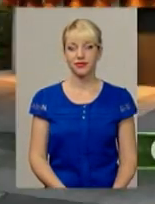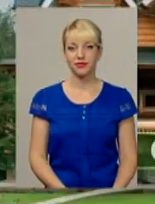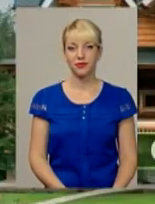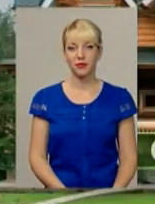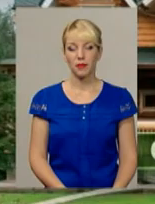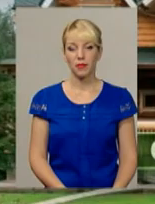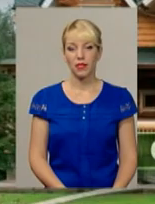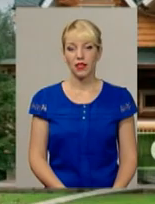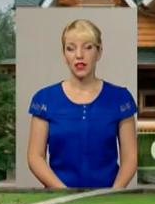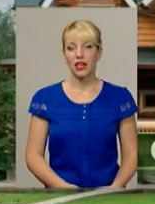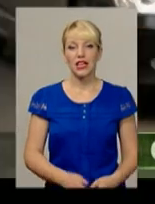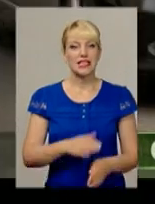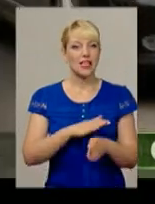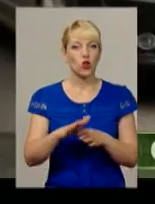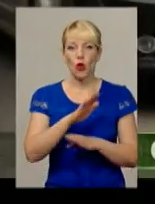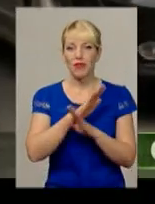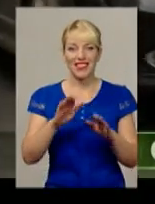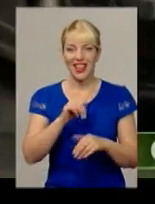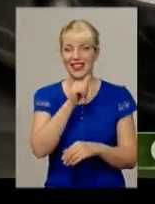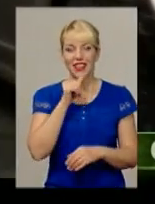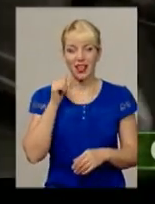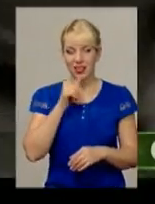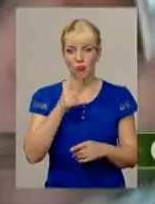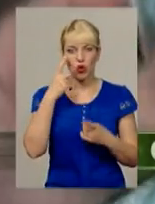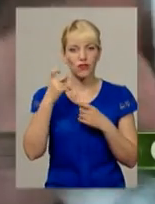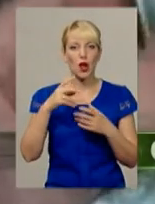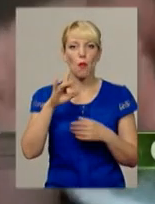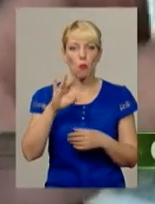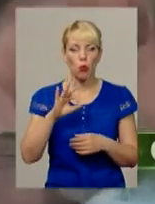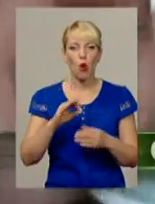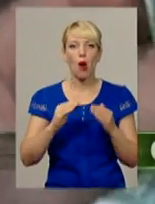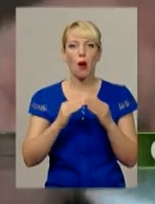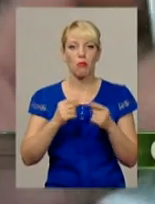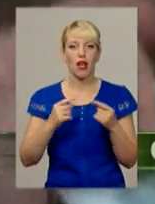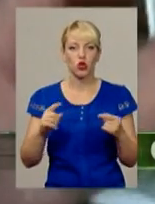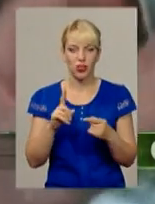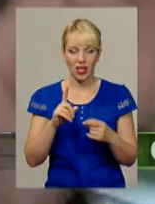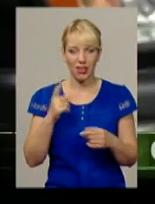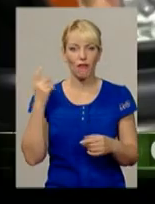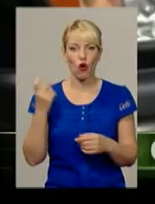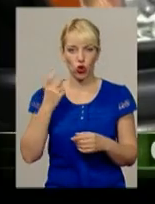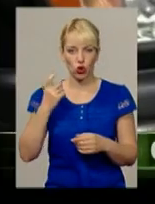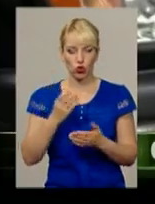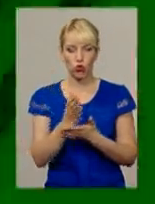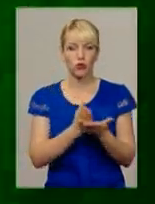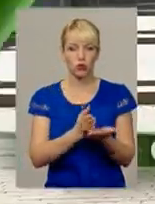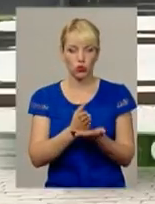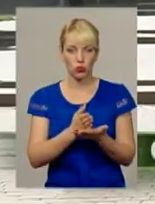Цілком не таємно. Відтепер інформація про усе майно, яким володіють посадовці усіх рангів, у вільному доступі.